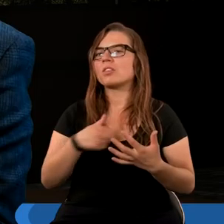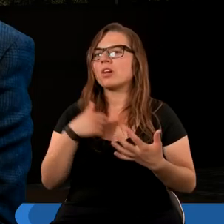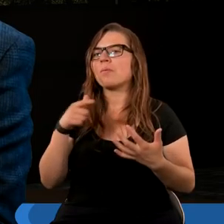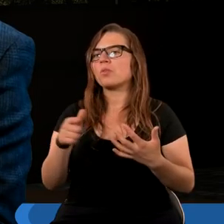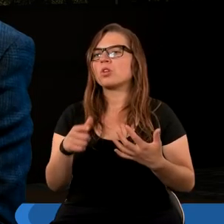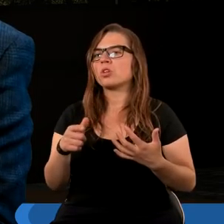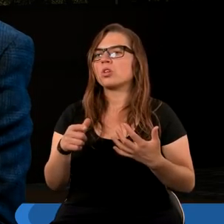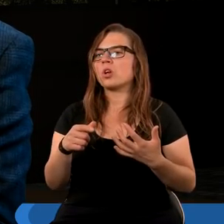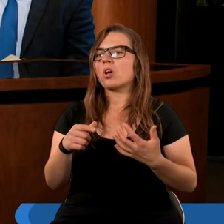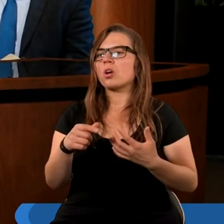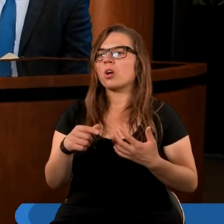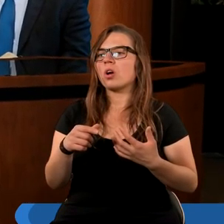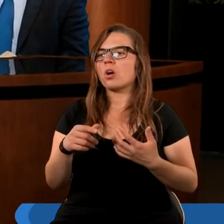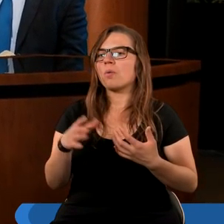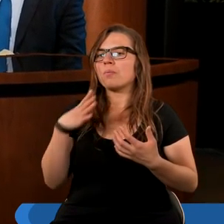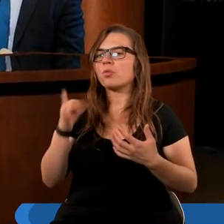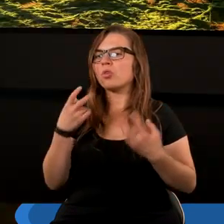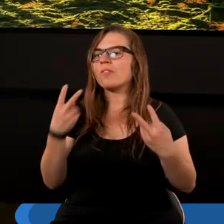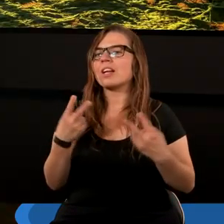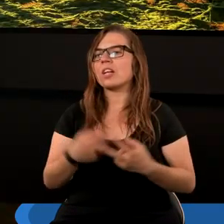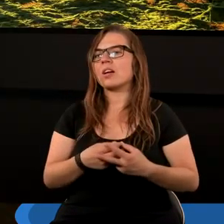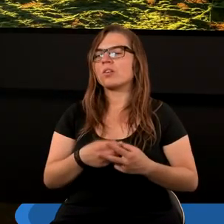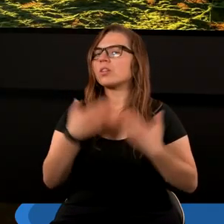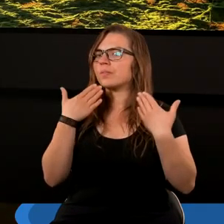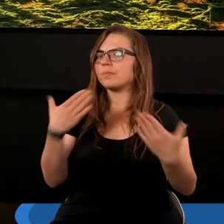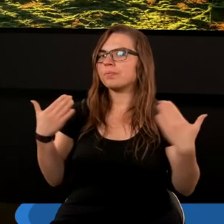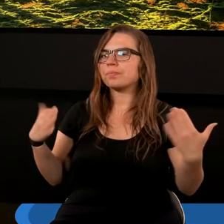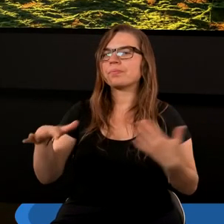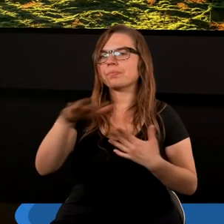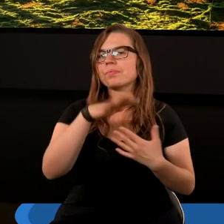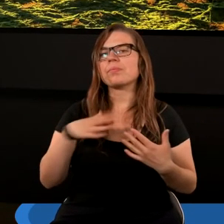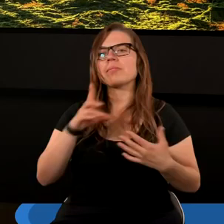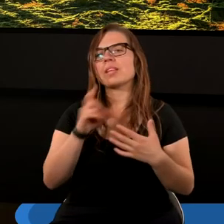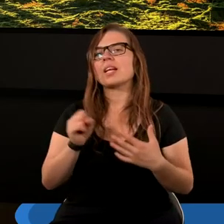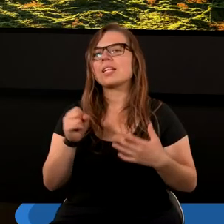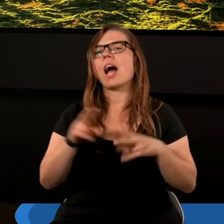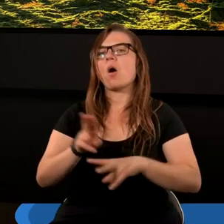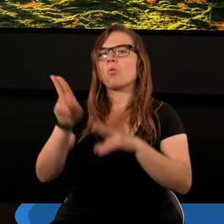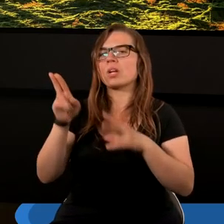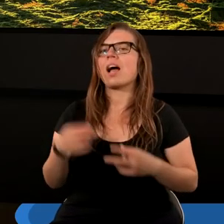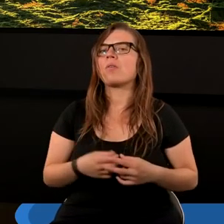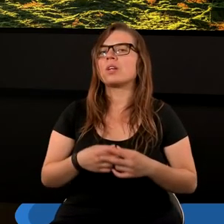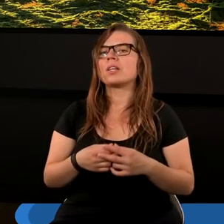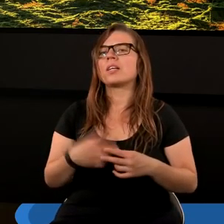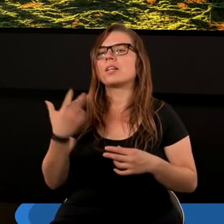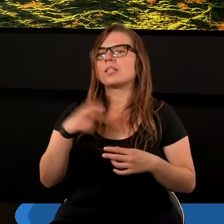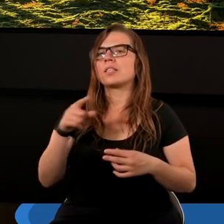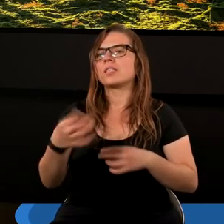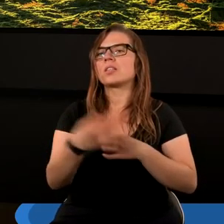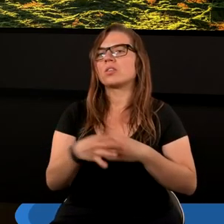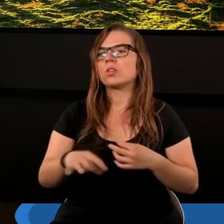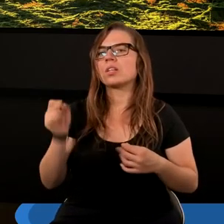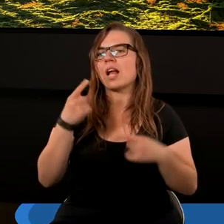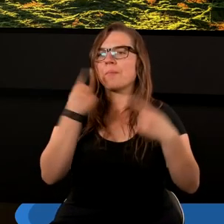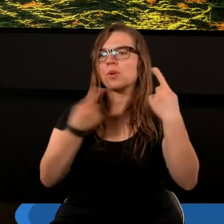zagrożenia duchowe, przed którymi Bóg próbuje nas ustrzec. Dziękuję Wam niezmiernie za udział w studium,